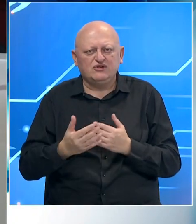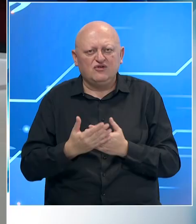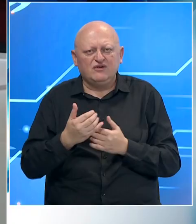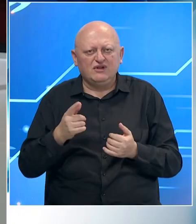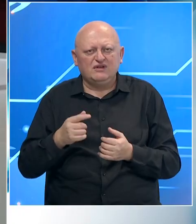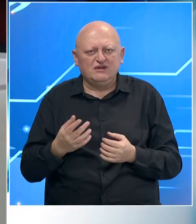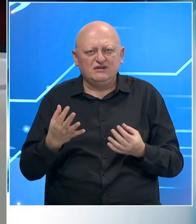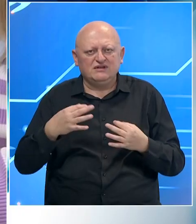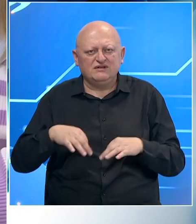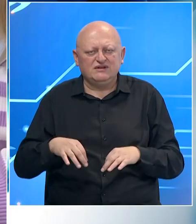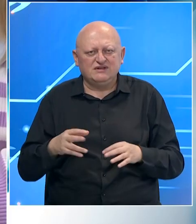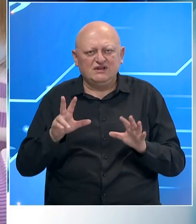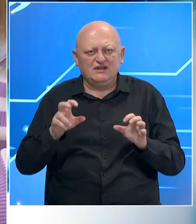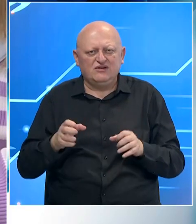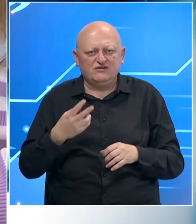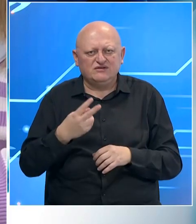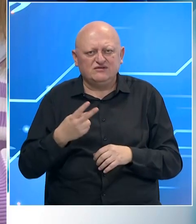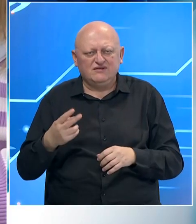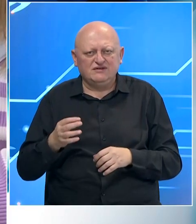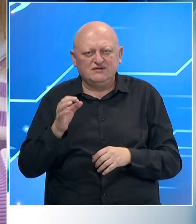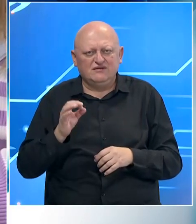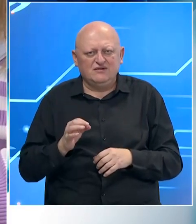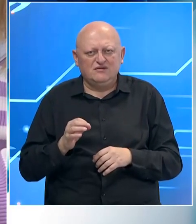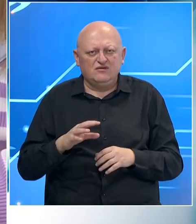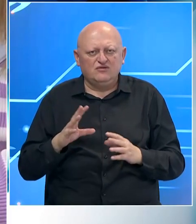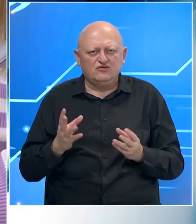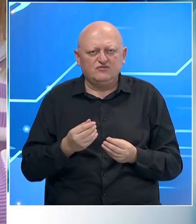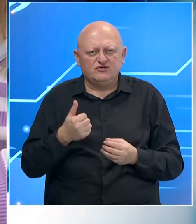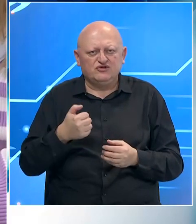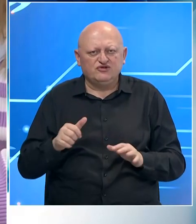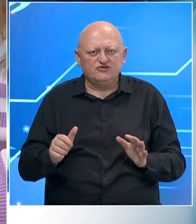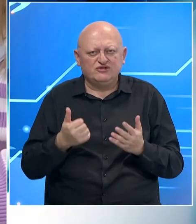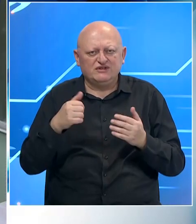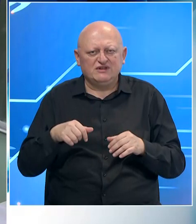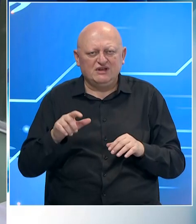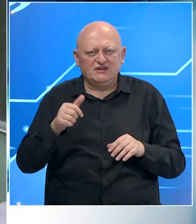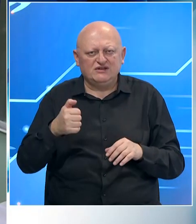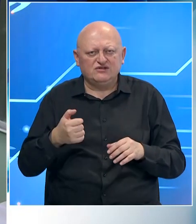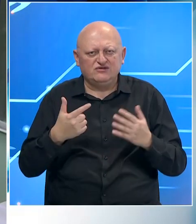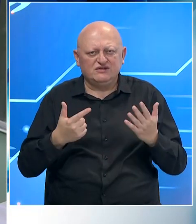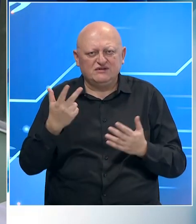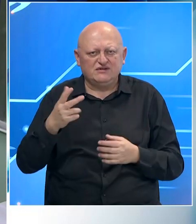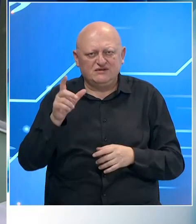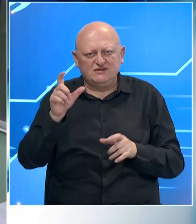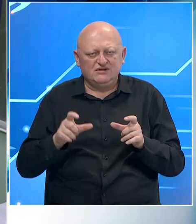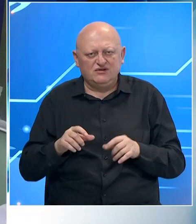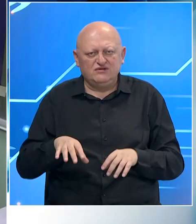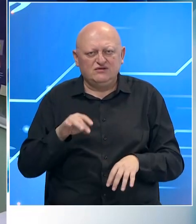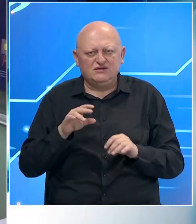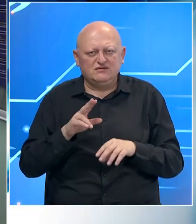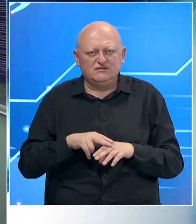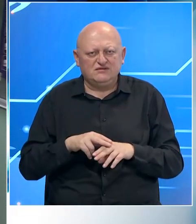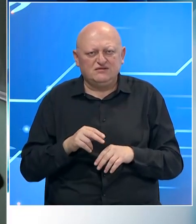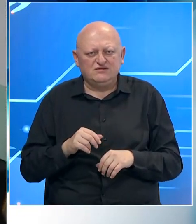općini Novi Grad. Njih ukupno 10.822 od ukupno 116.173